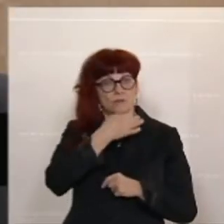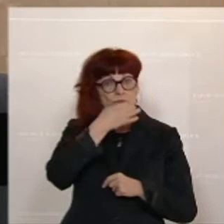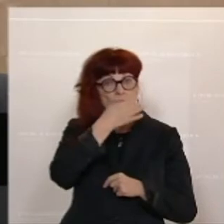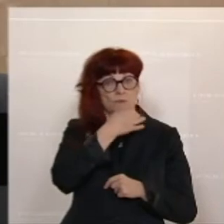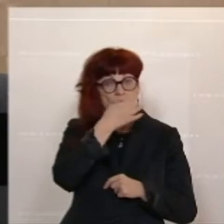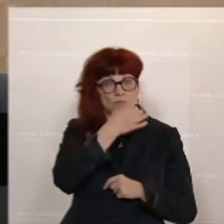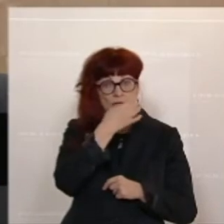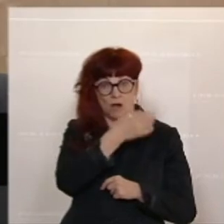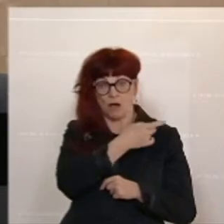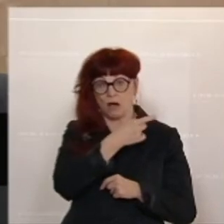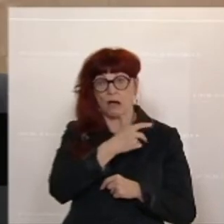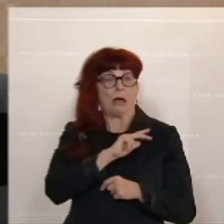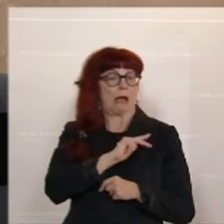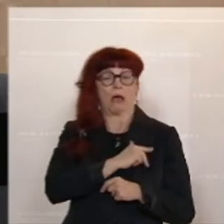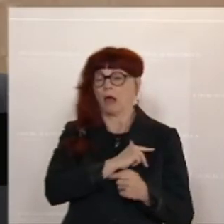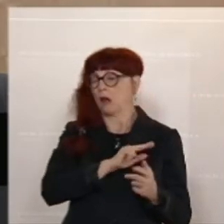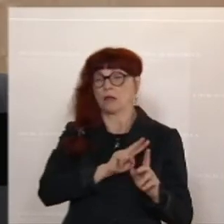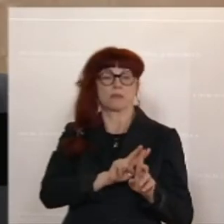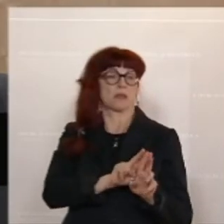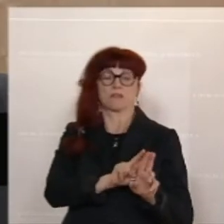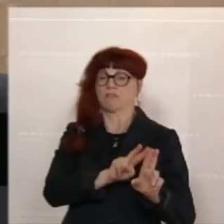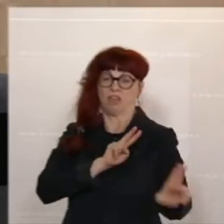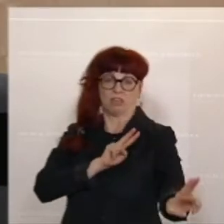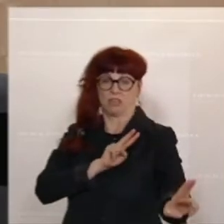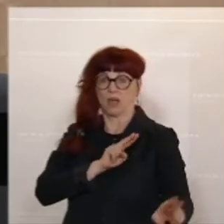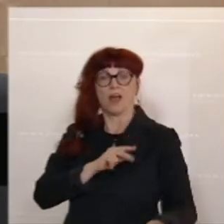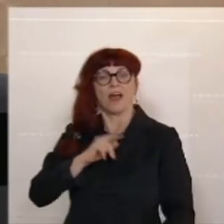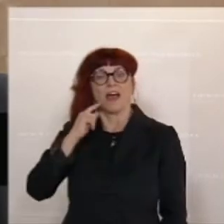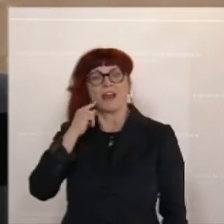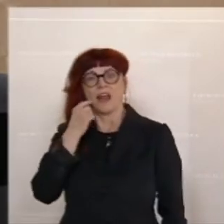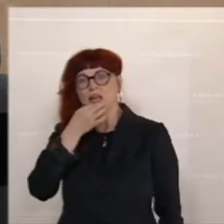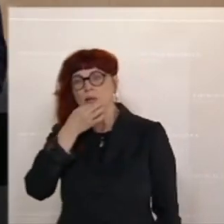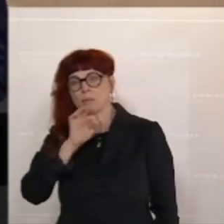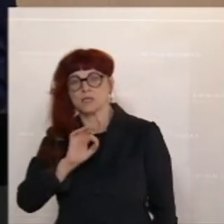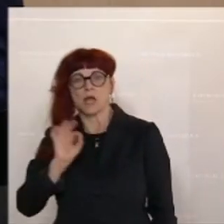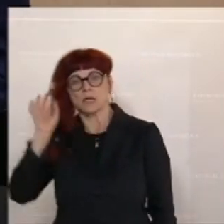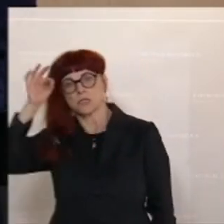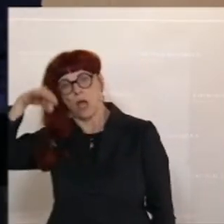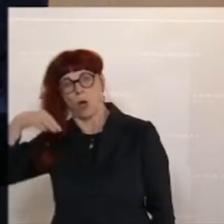Klubobfrau der SPÖ ist Lächeln besser als Trübsalblasen.